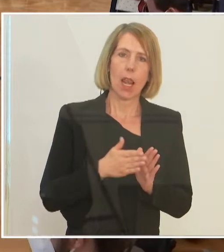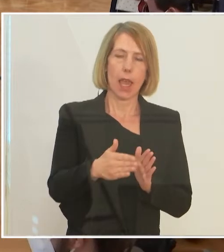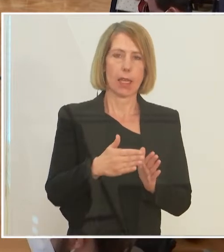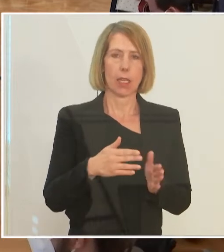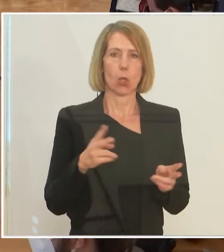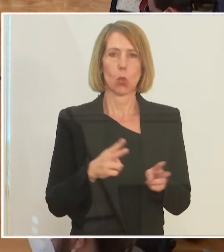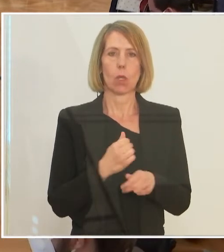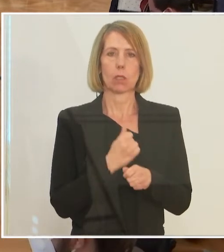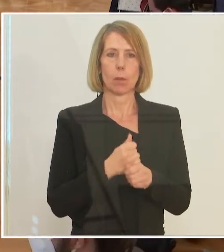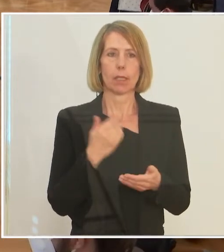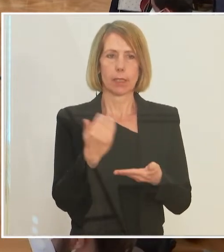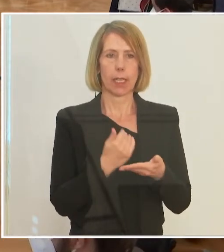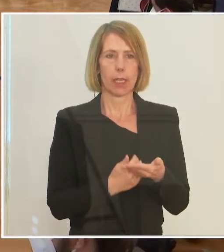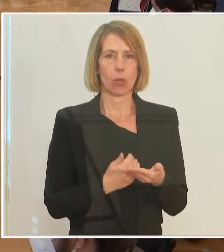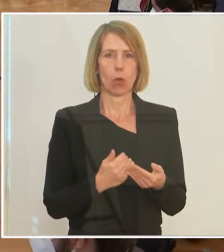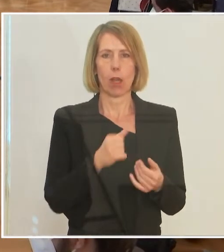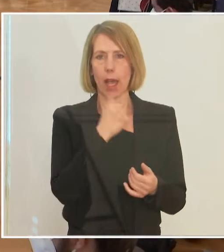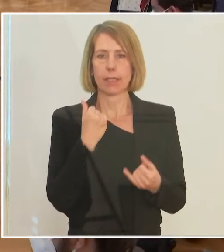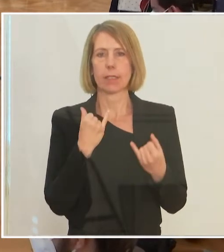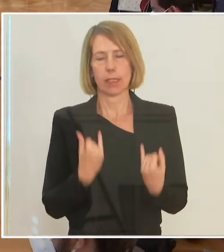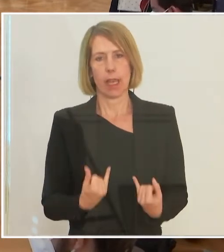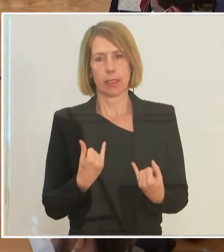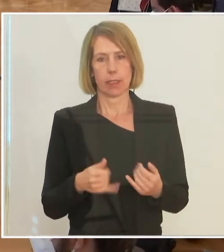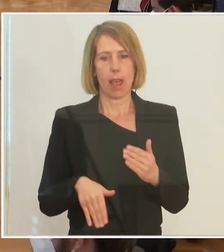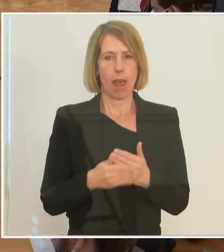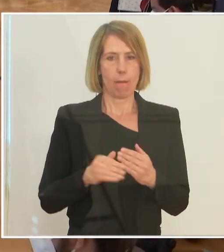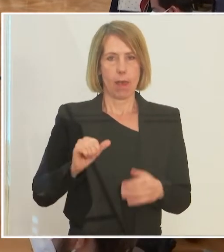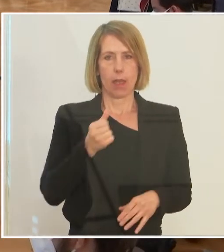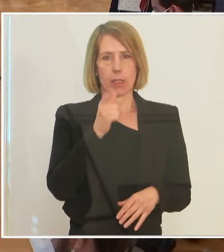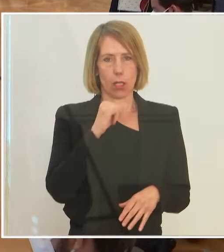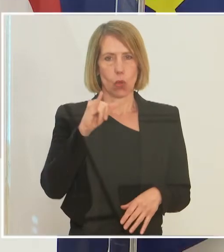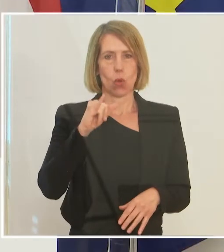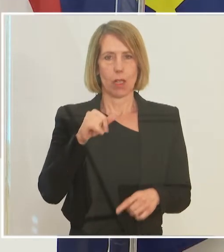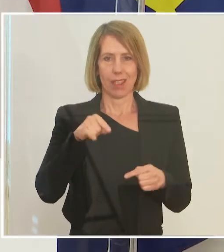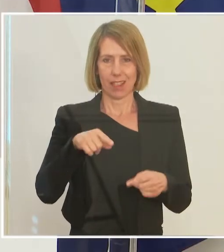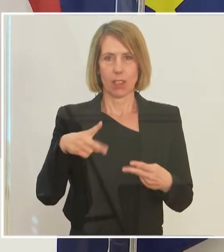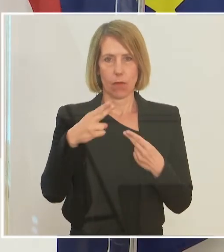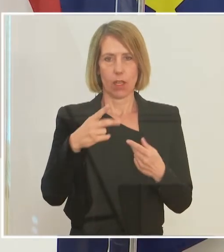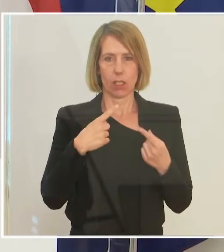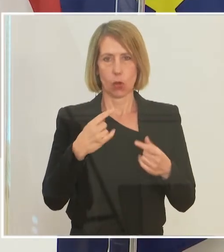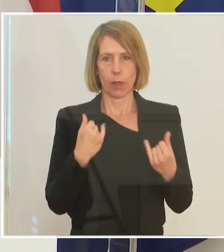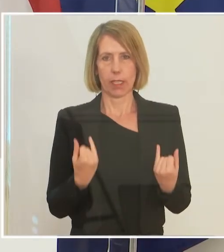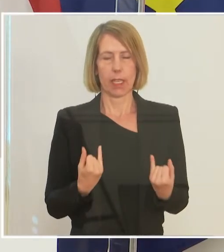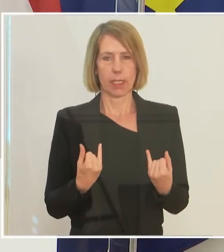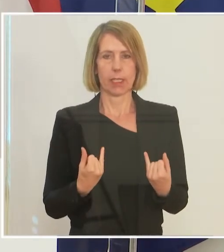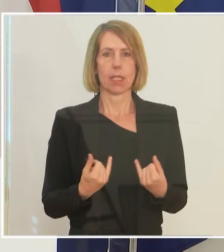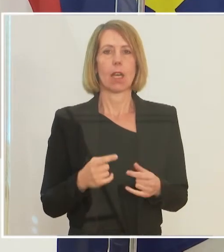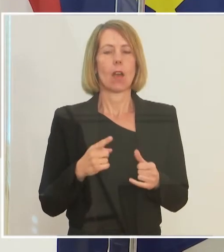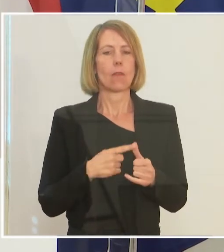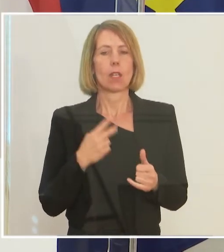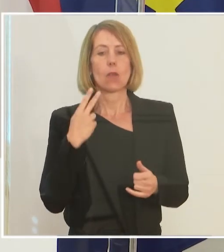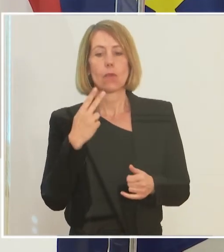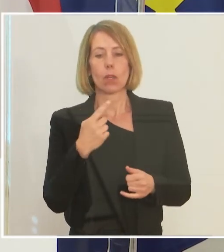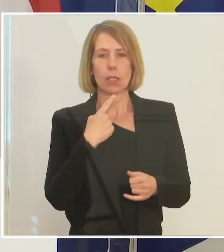es ist wichtig, noch einmal zu betonen, wir sprechen jetzt über eine Kurzarbeit ab 1. Juli. Da sollte es, wenn die Vorhersagen